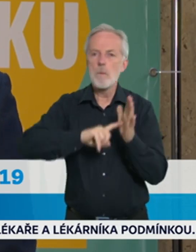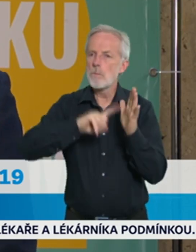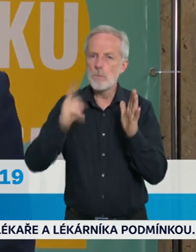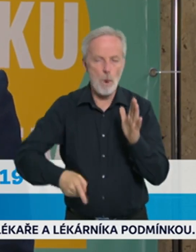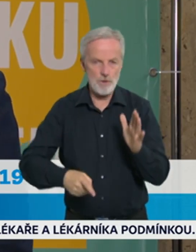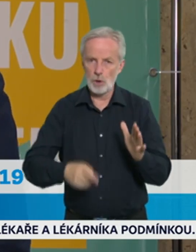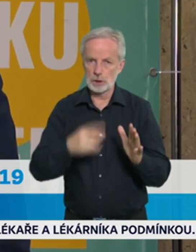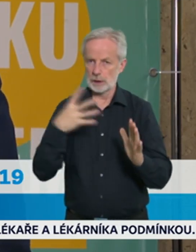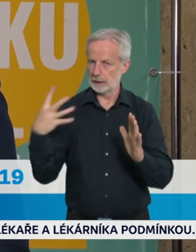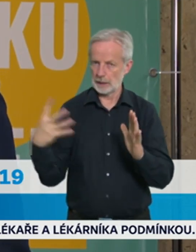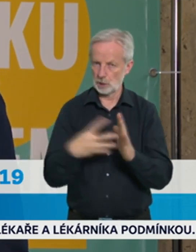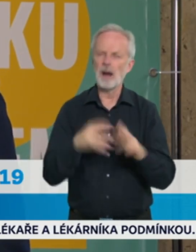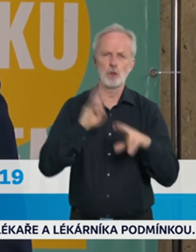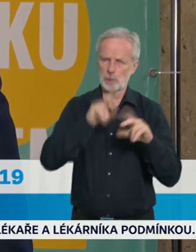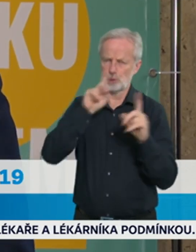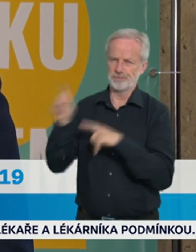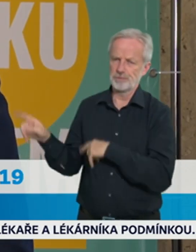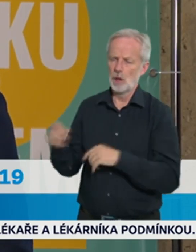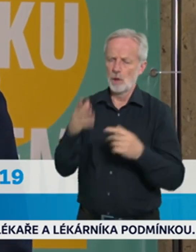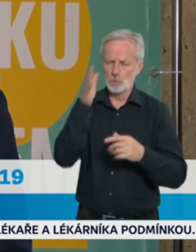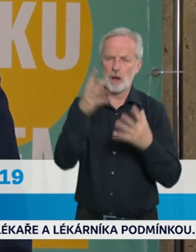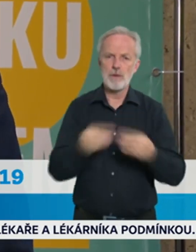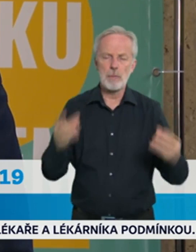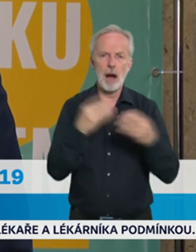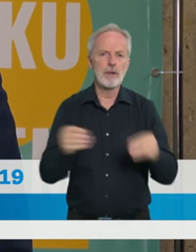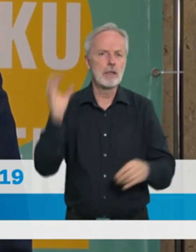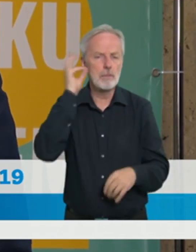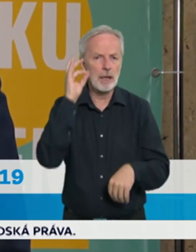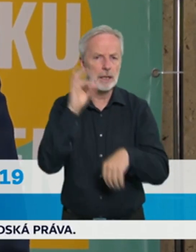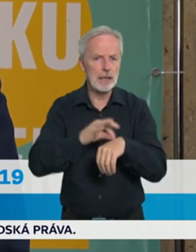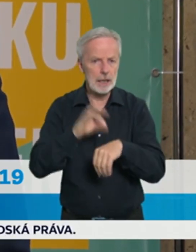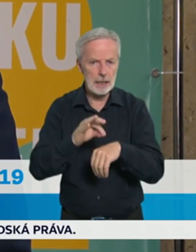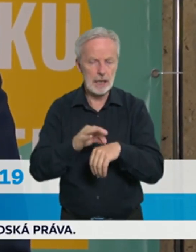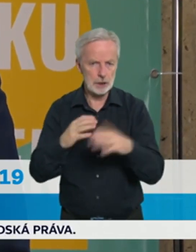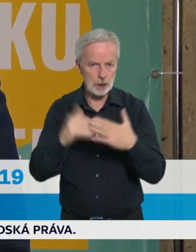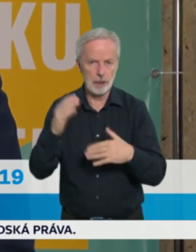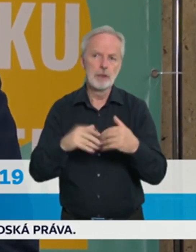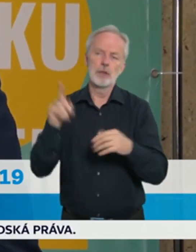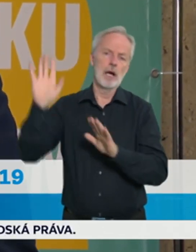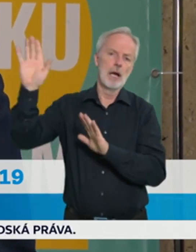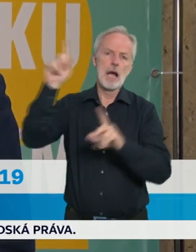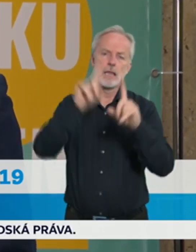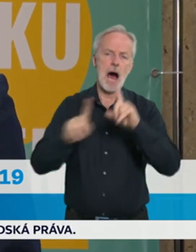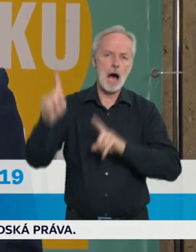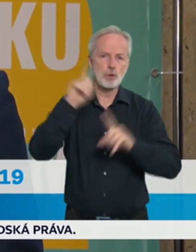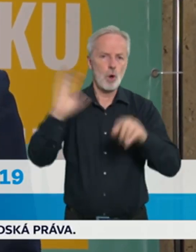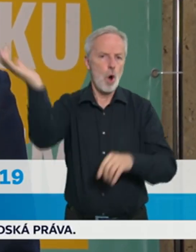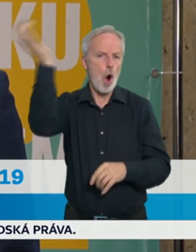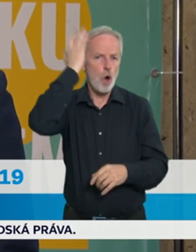paní hlavní hygienička, vychází to opět z aktuálního stanoviska klinické skupiny, která se postavila proti